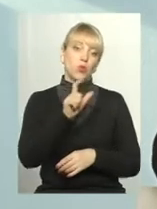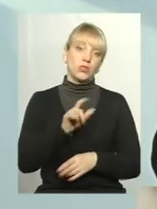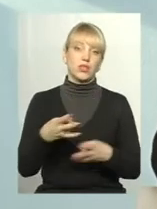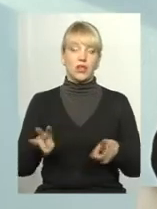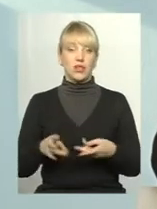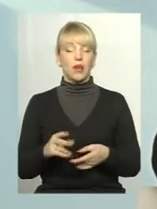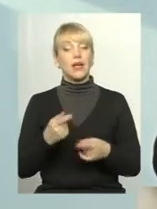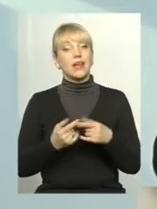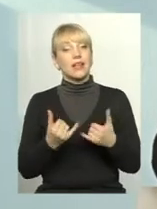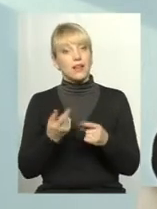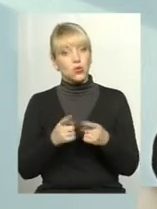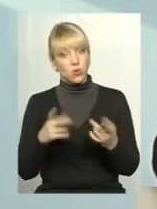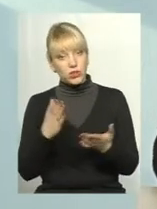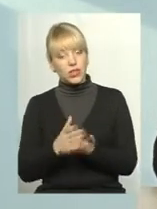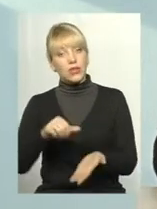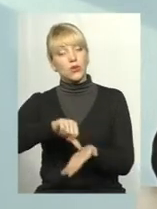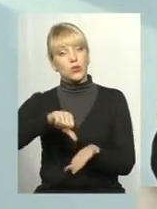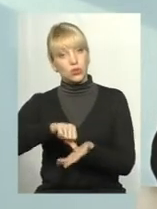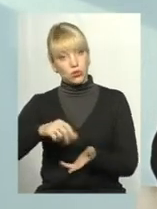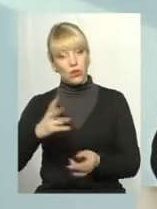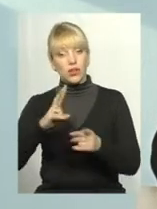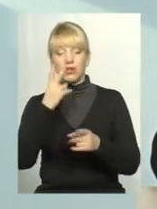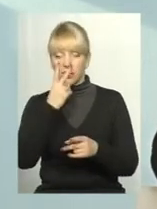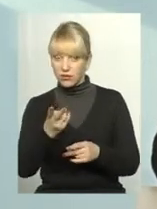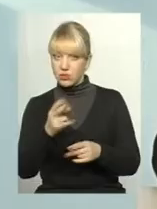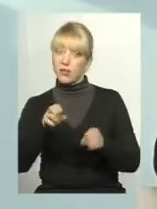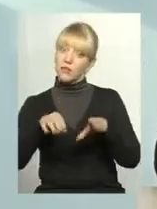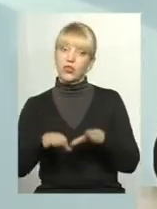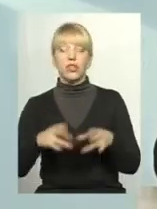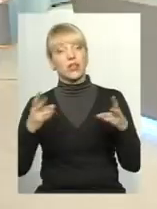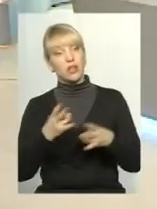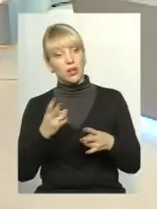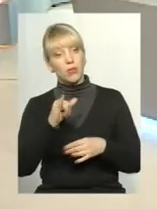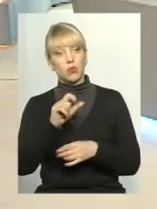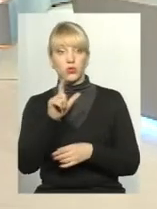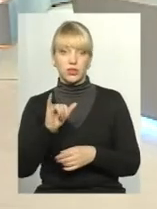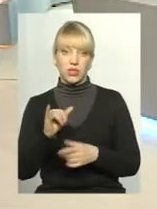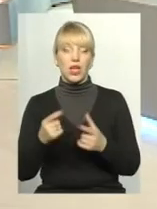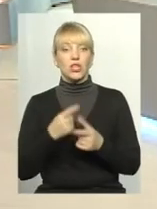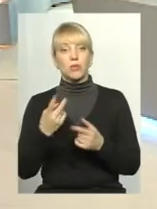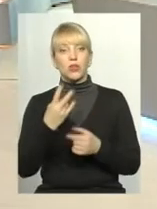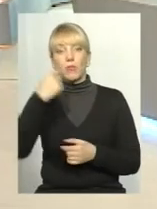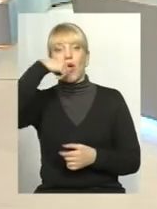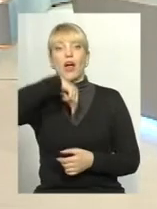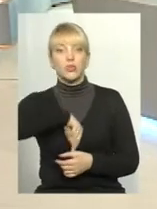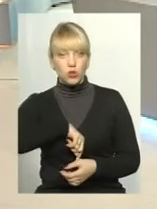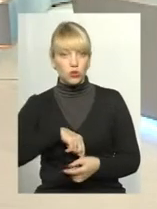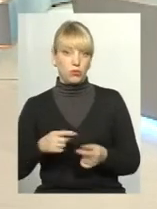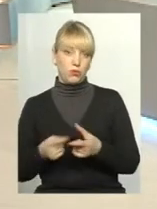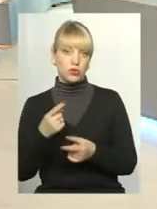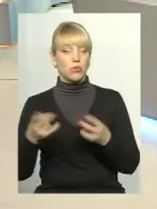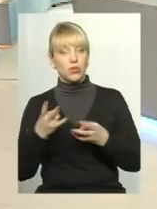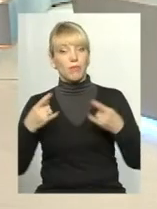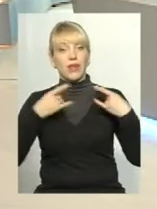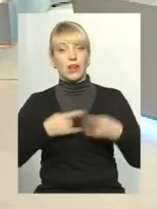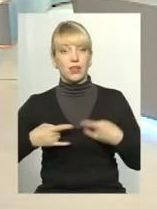лікар, дільничий терапевт, який дивиться і вирішує, потрібно УЗІ, чи потрібно гастроскопію, чи потрібно рентген. І тоді